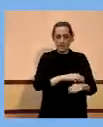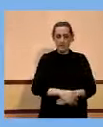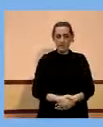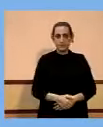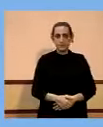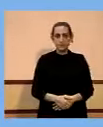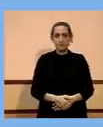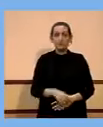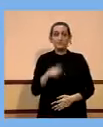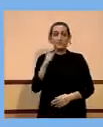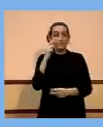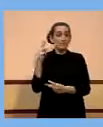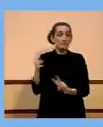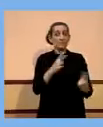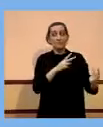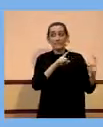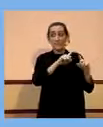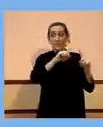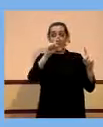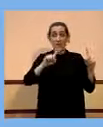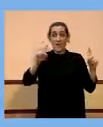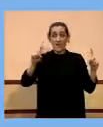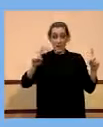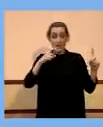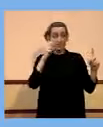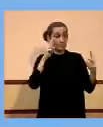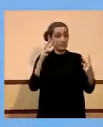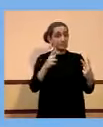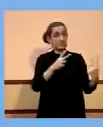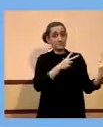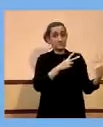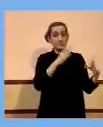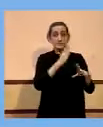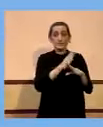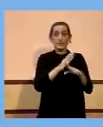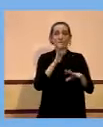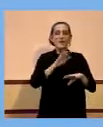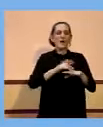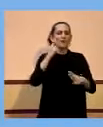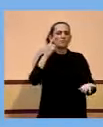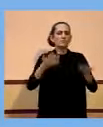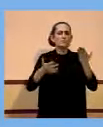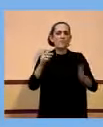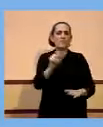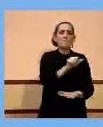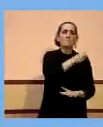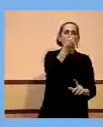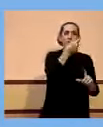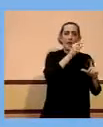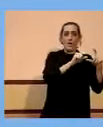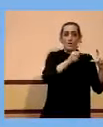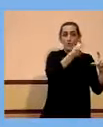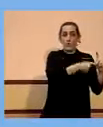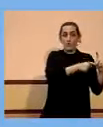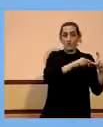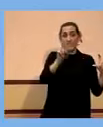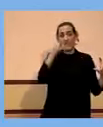Doncs aquesta és la gràfica que sempre posem en aquest decalatge de primeres i segones dosis. Com hem dit,